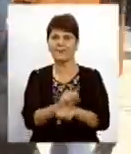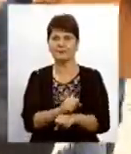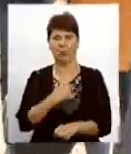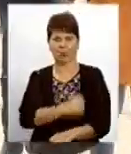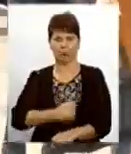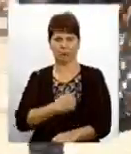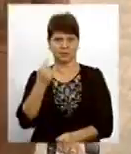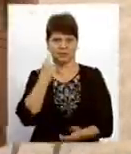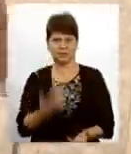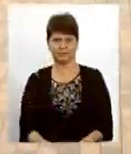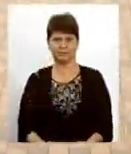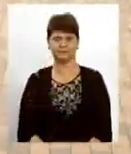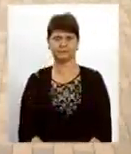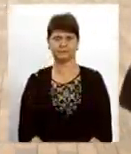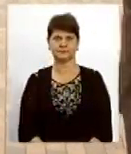обурені.